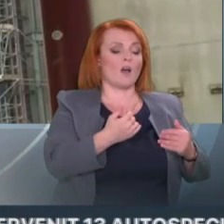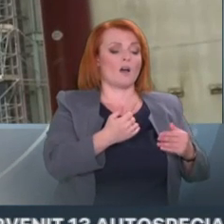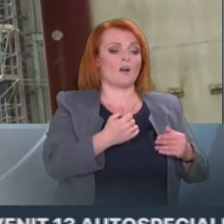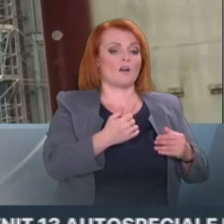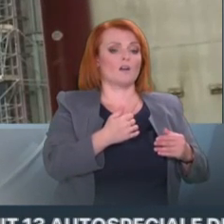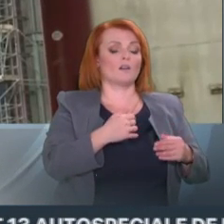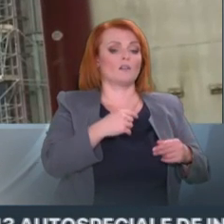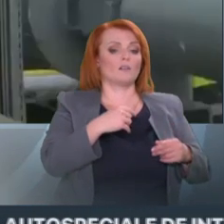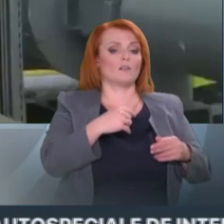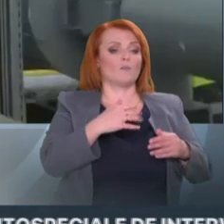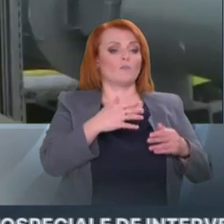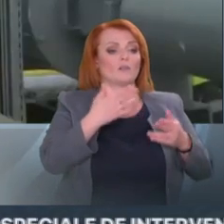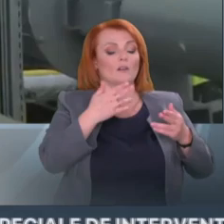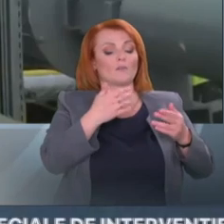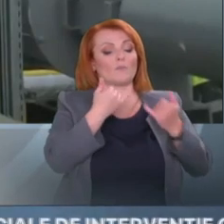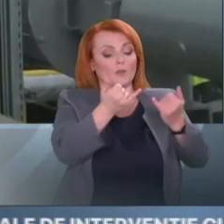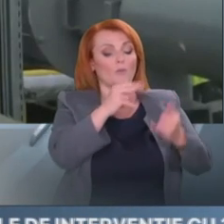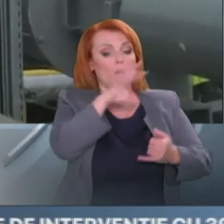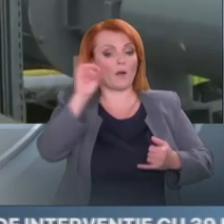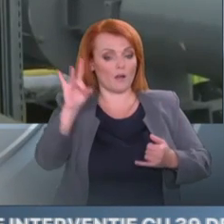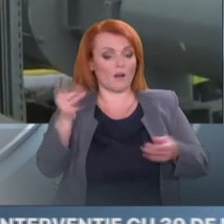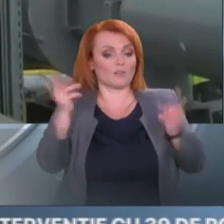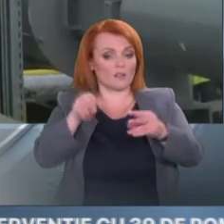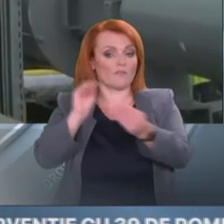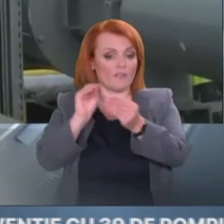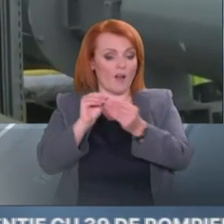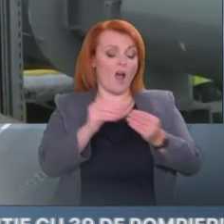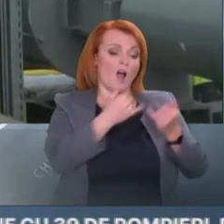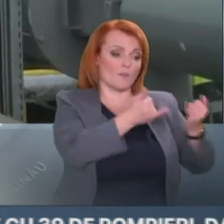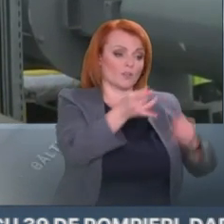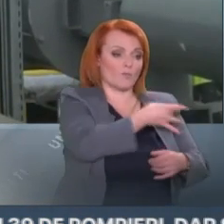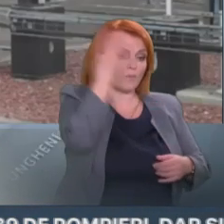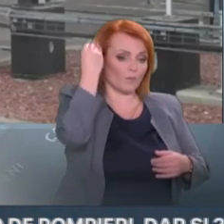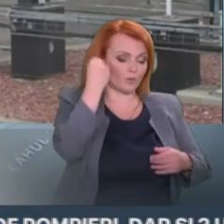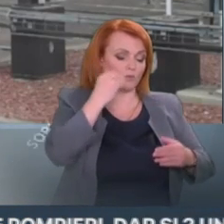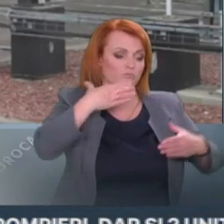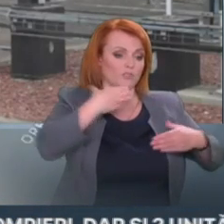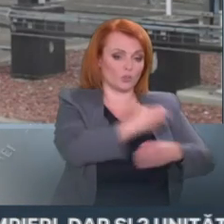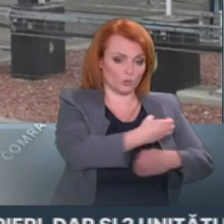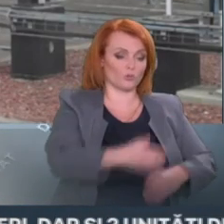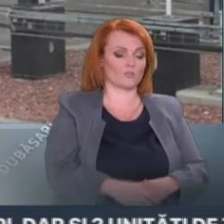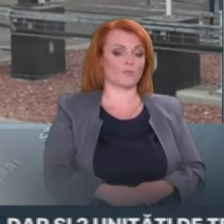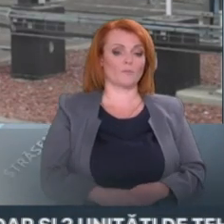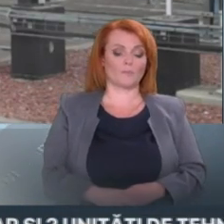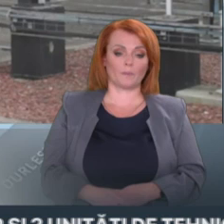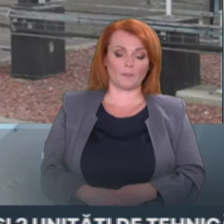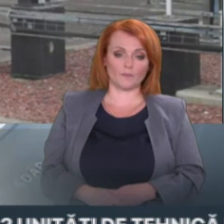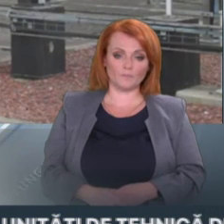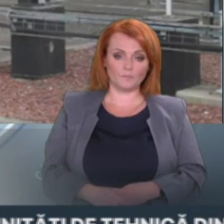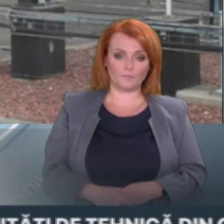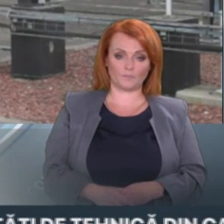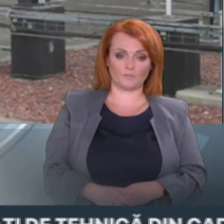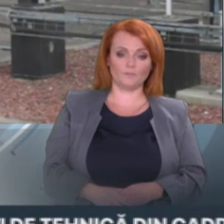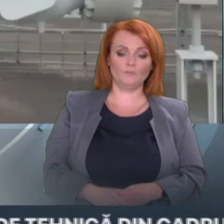prin această noi înțelegem foarte bine faptul că Federația Rusă încearcă să reducă capacitatea de generare a